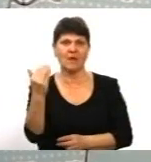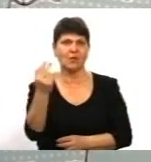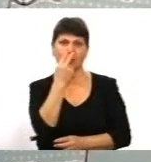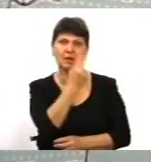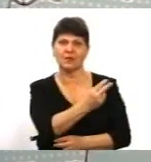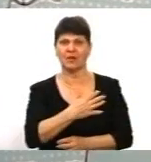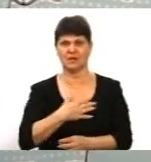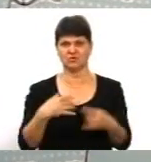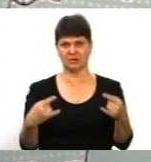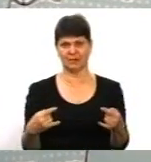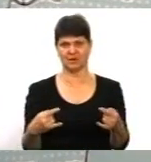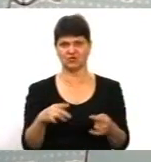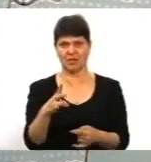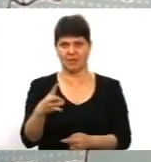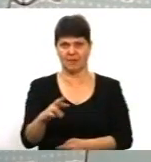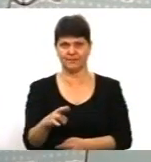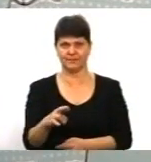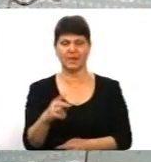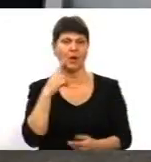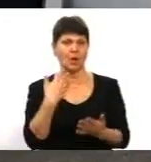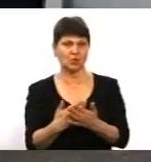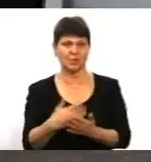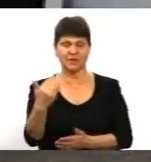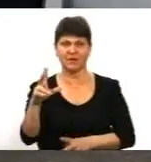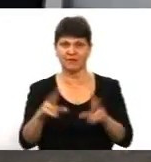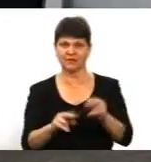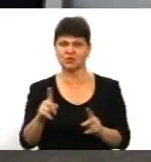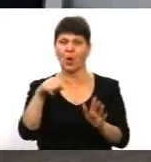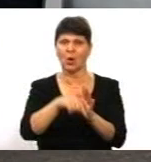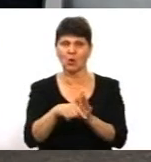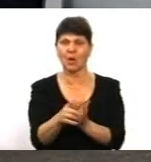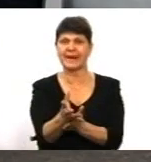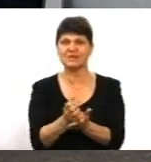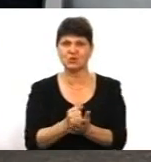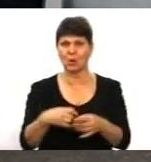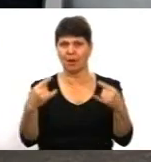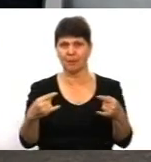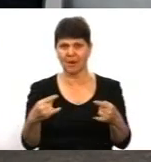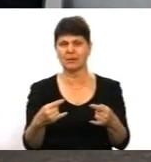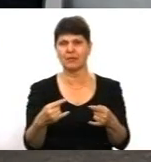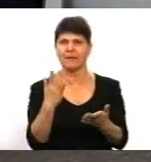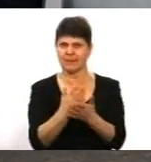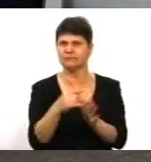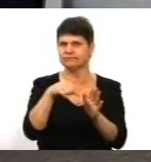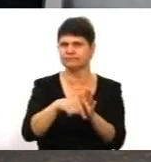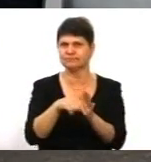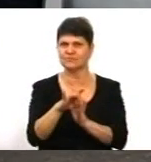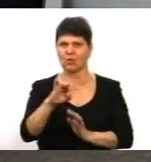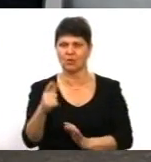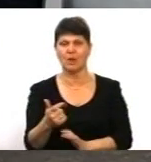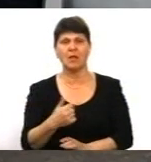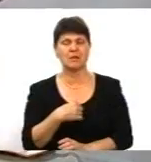телебачення. Тобто ви вважаєте, що роль медіаресурсу відіграла значну роль? Я б сказав,